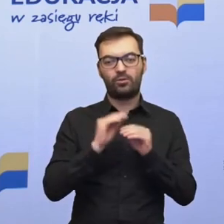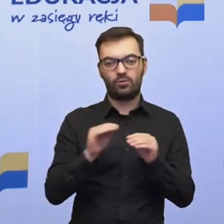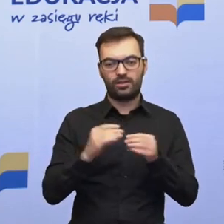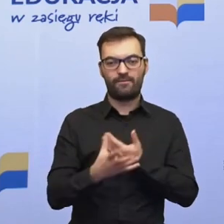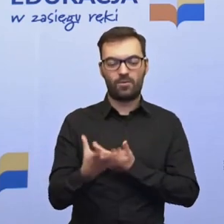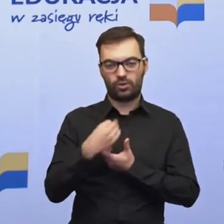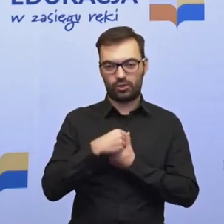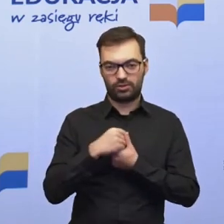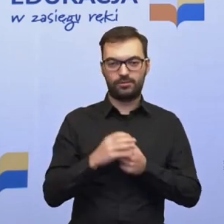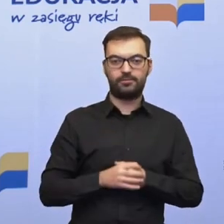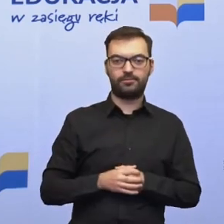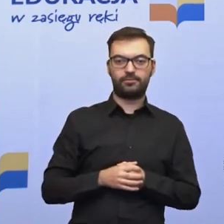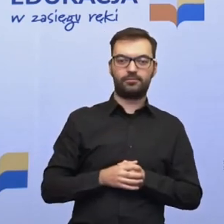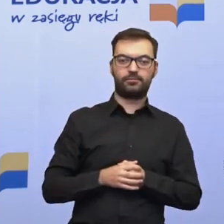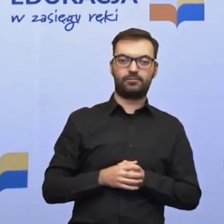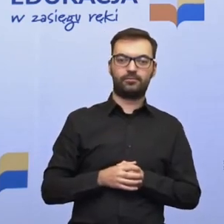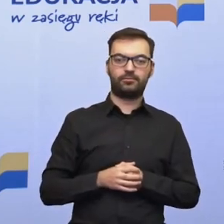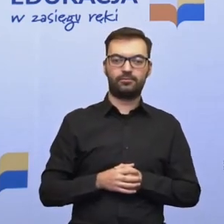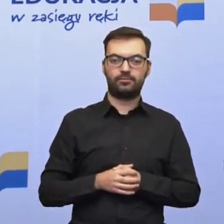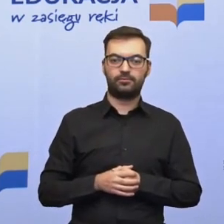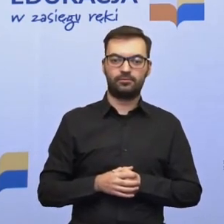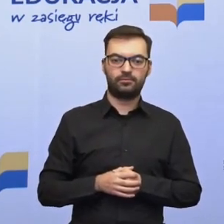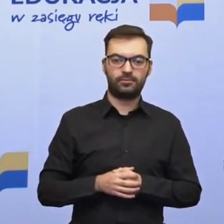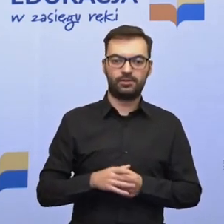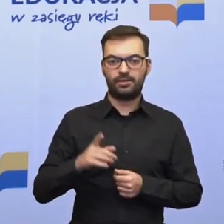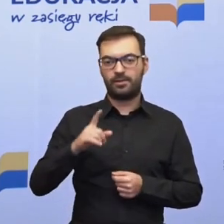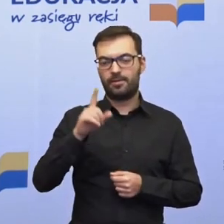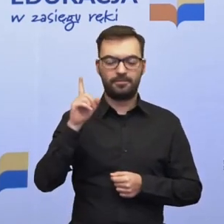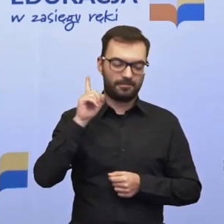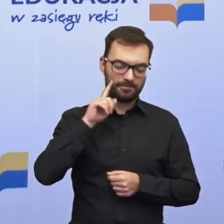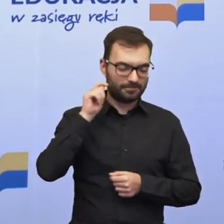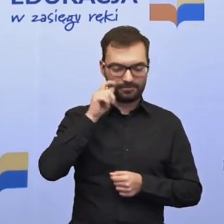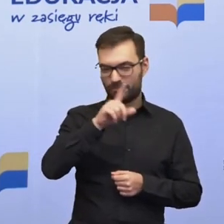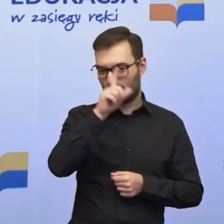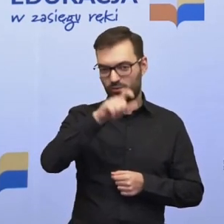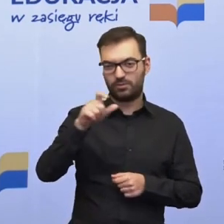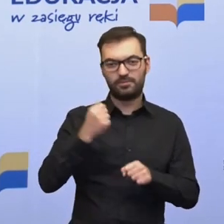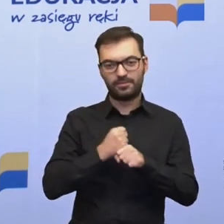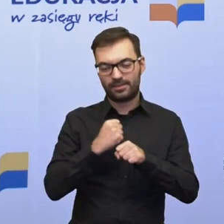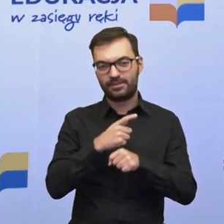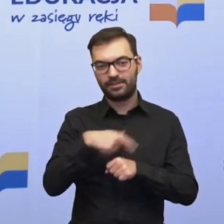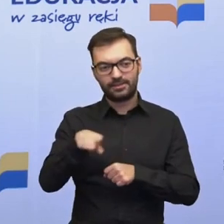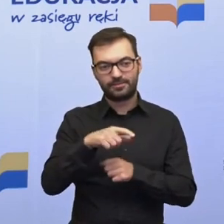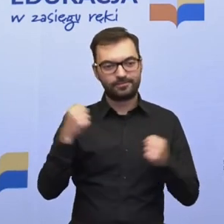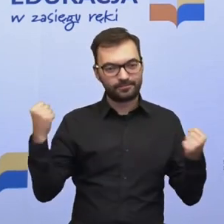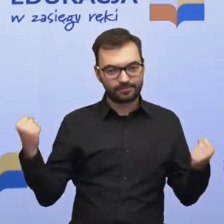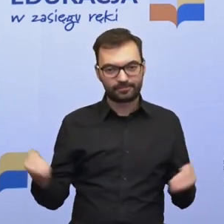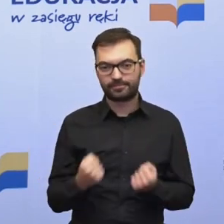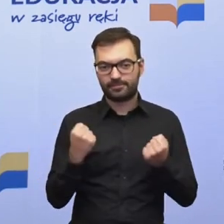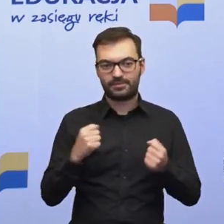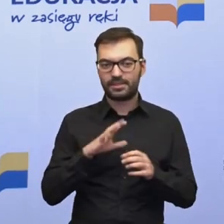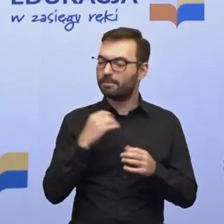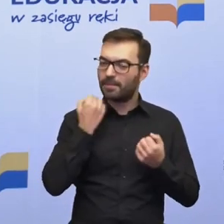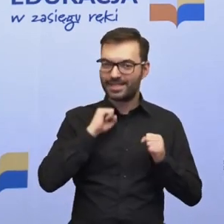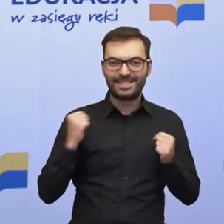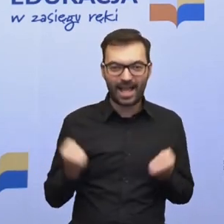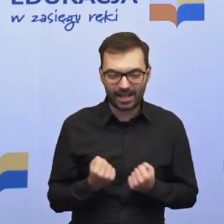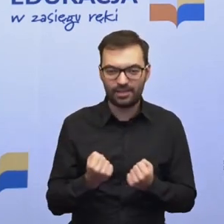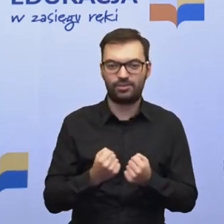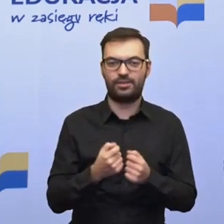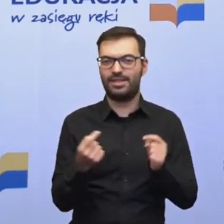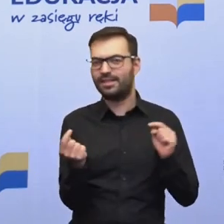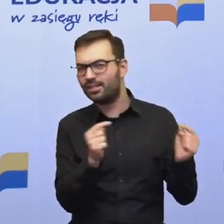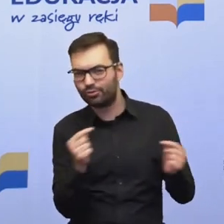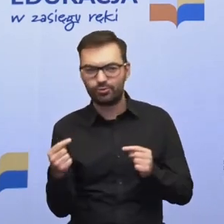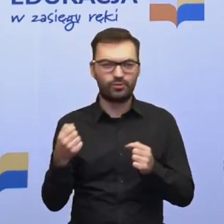jak zobaczyłam tych ludzi, te Panie, ale też tych Panów, którzy tak bardzo się w angażują, tak bardzo o tym